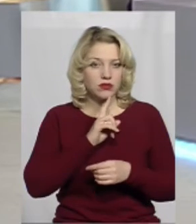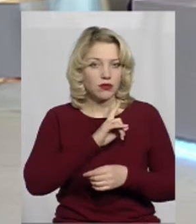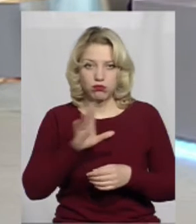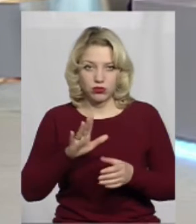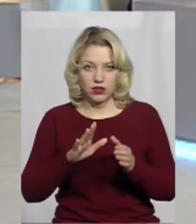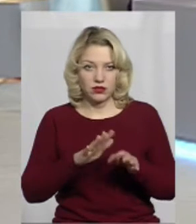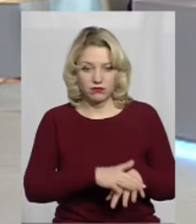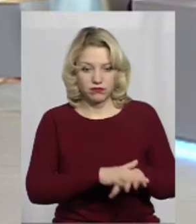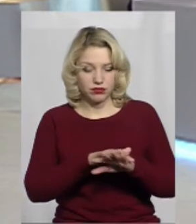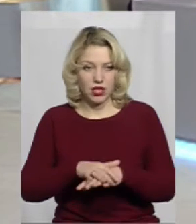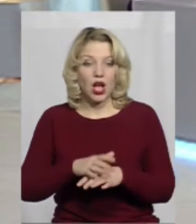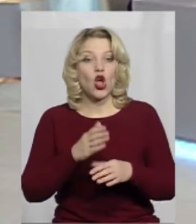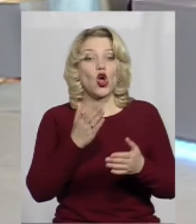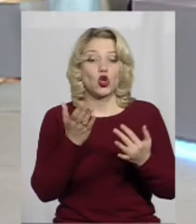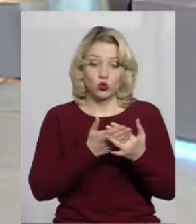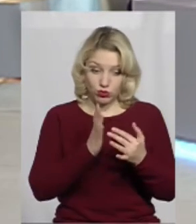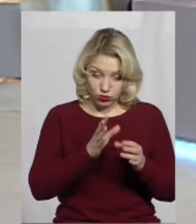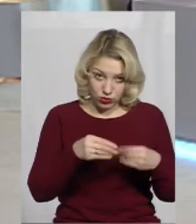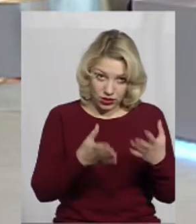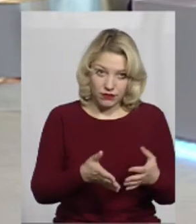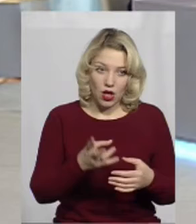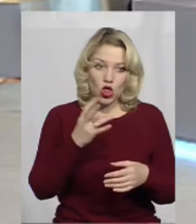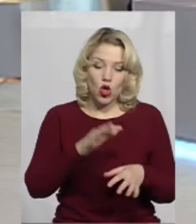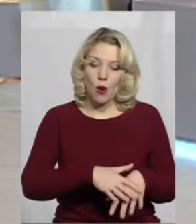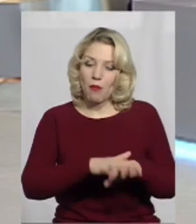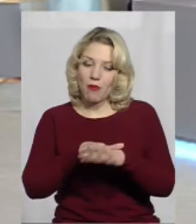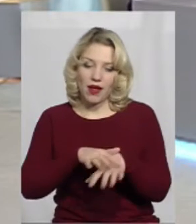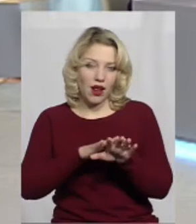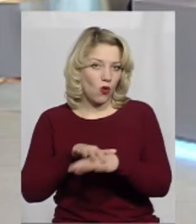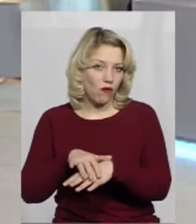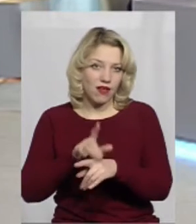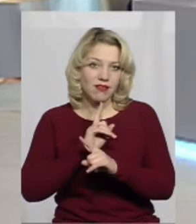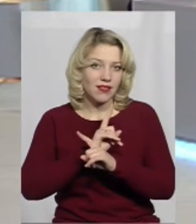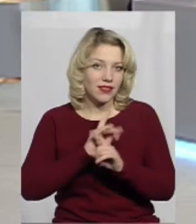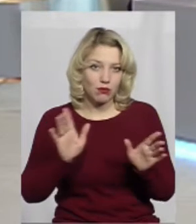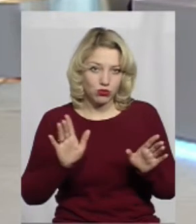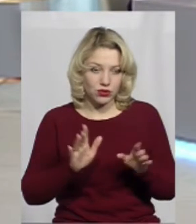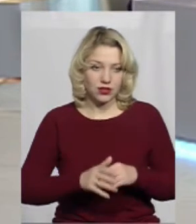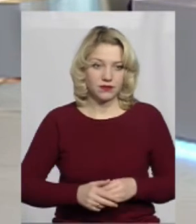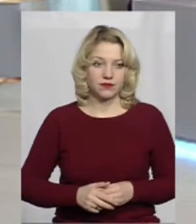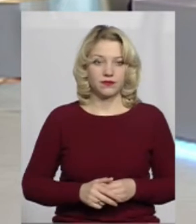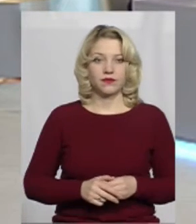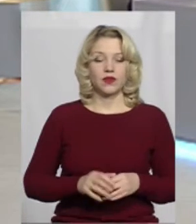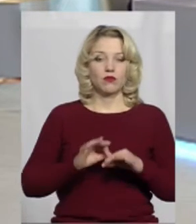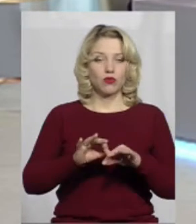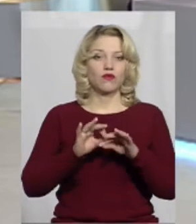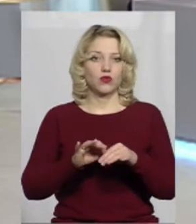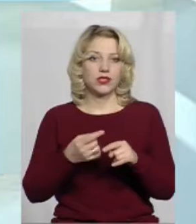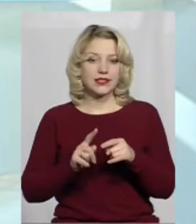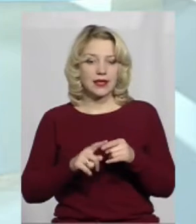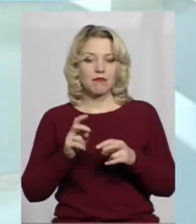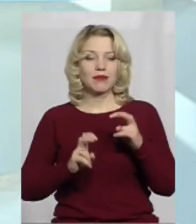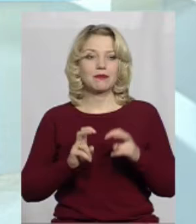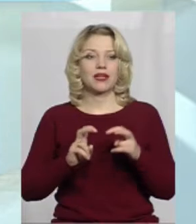скажімо так, субсидія на нього і буде надаватися, але здійснення перерахувань підприємством не буде проводитися. Це